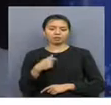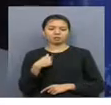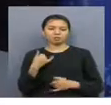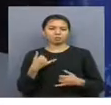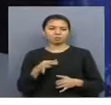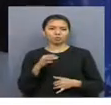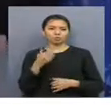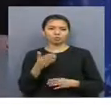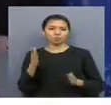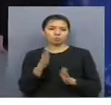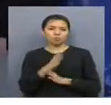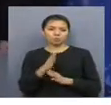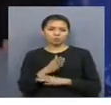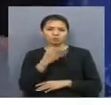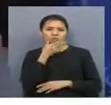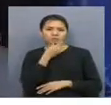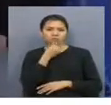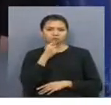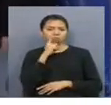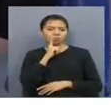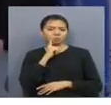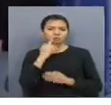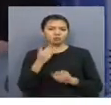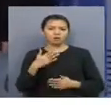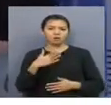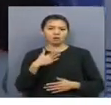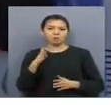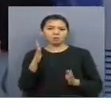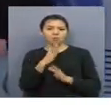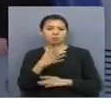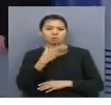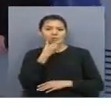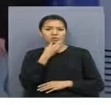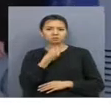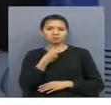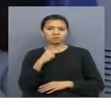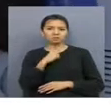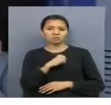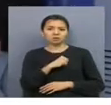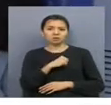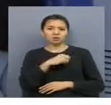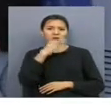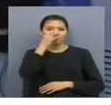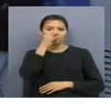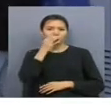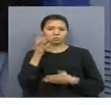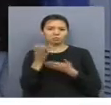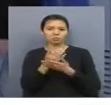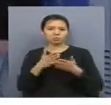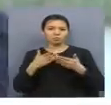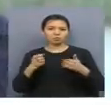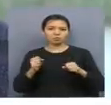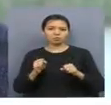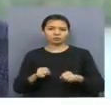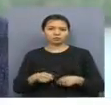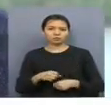Қазіргі кезең шығармашылығы үшін өте қолайлы. Ауар айда тамаша бұл форумның өзі тәжірбе алмасуға үлкен мүмкіндік береді.